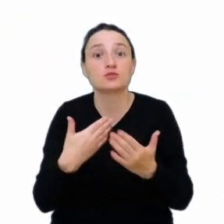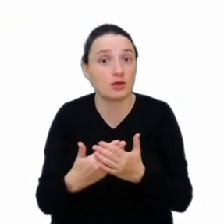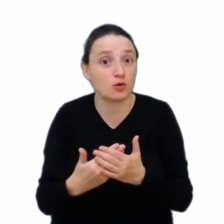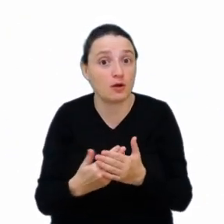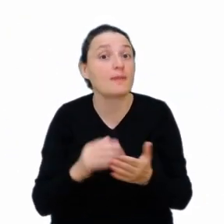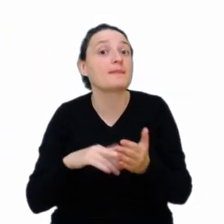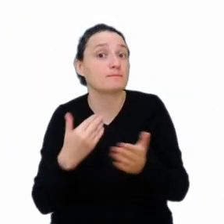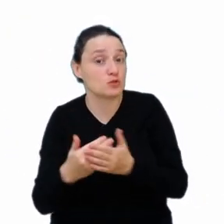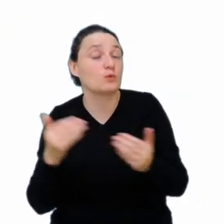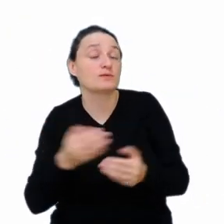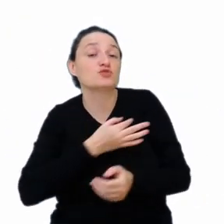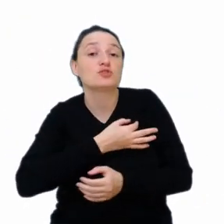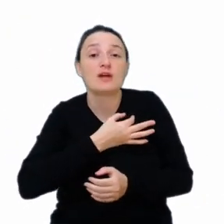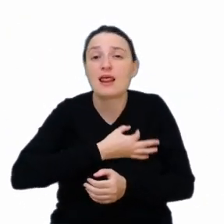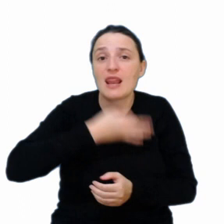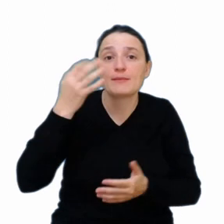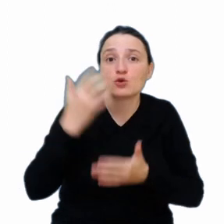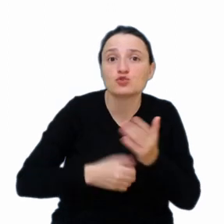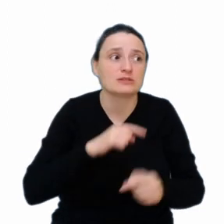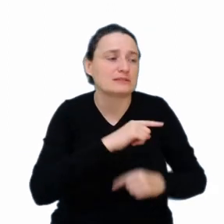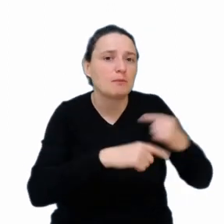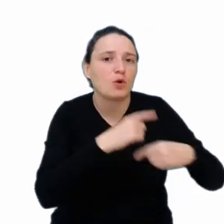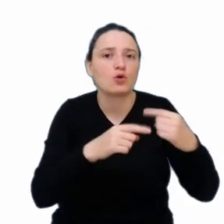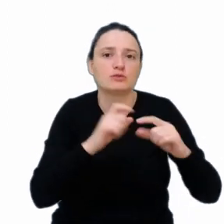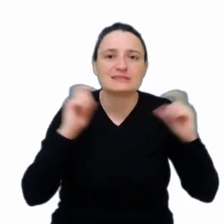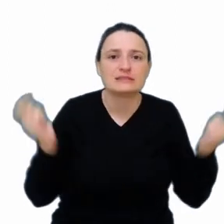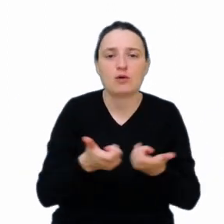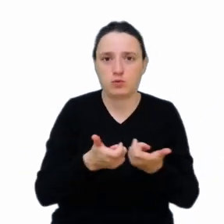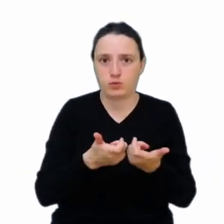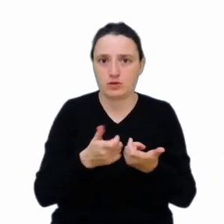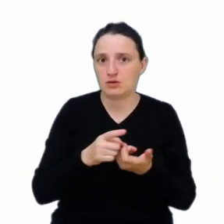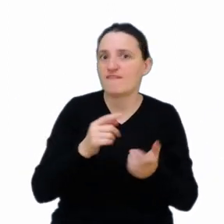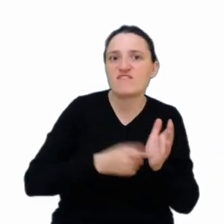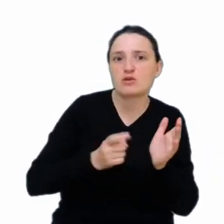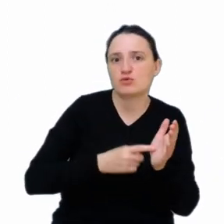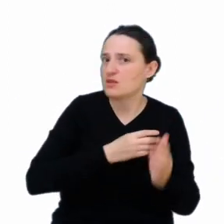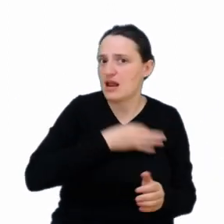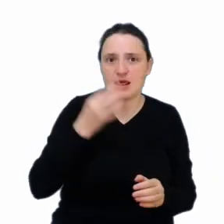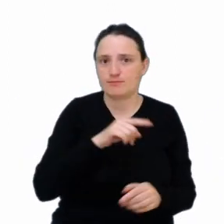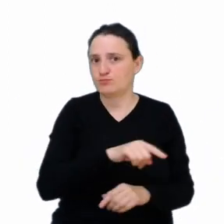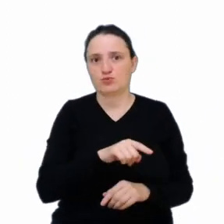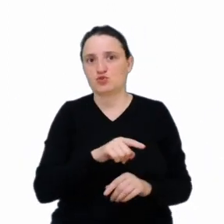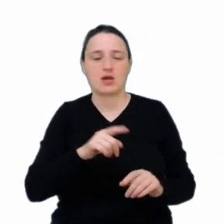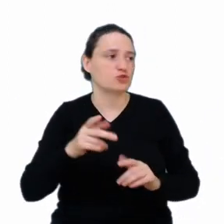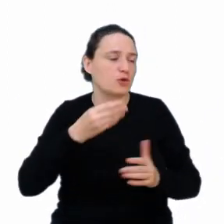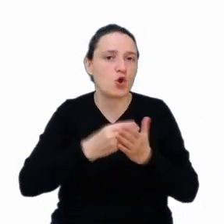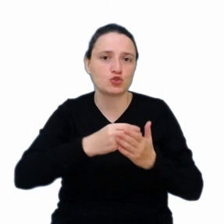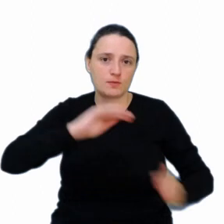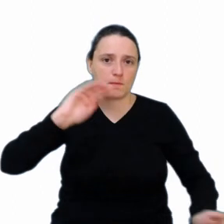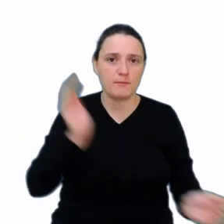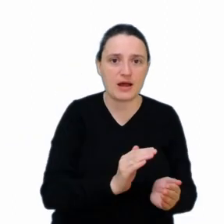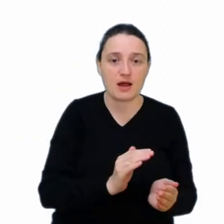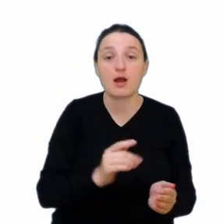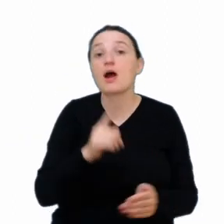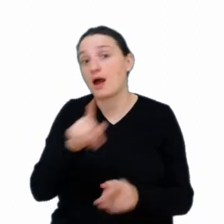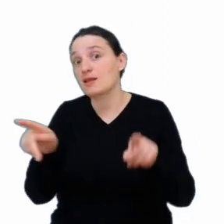optymalizować te procesy, czyli stworzyć takie warunki, żeby jak najlepiej wykonywać dany proces jak najmniejszym kosztem, ale równocześnie możemy na